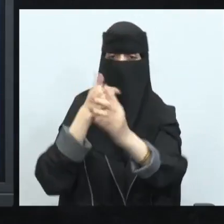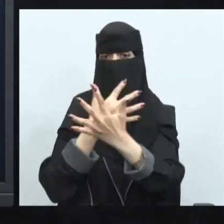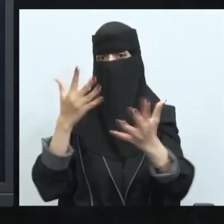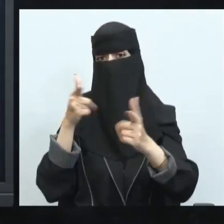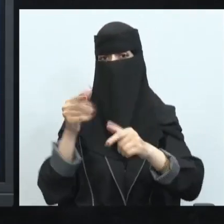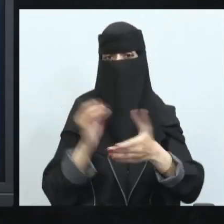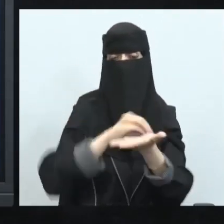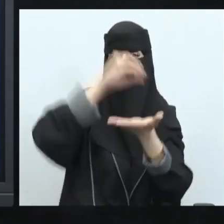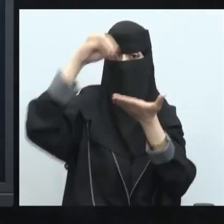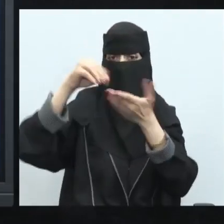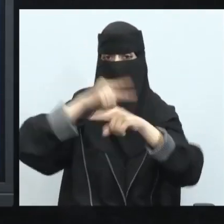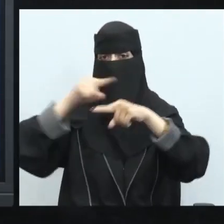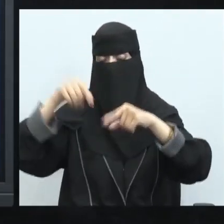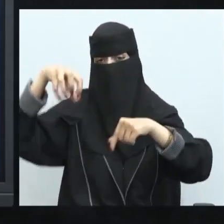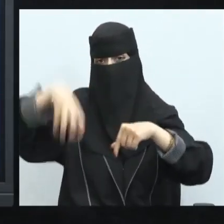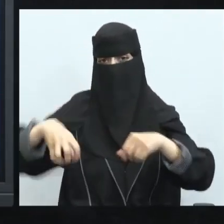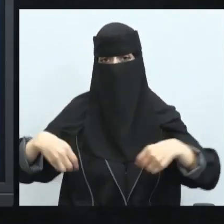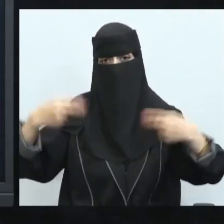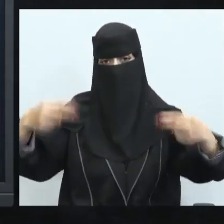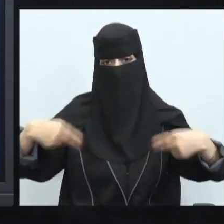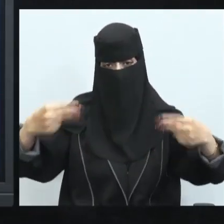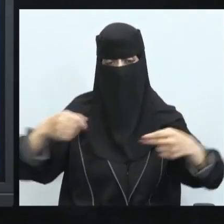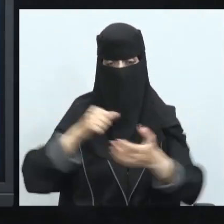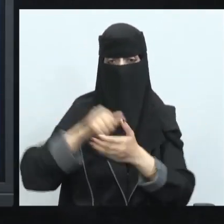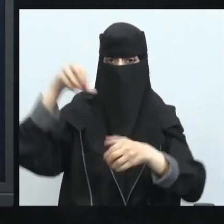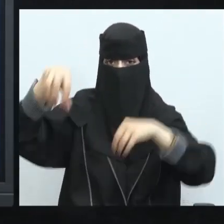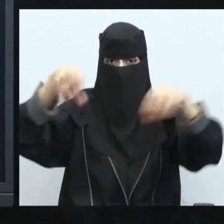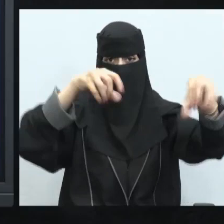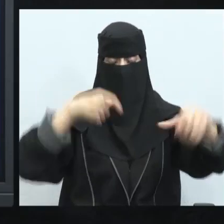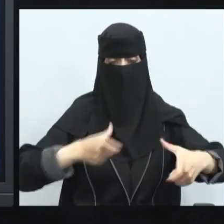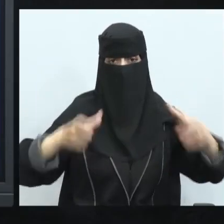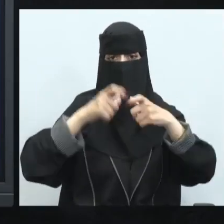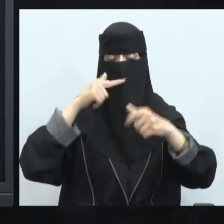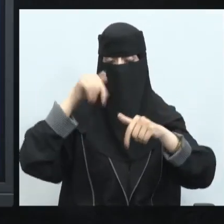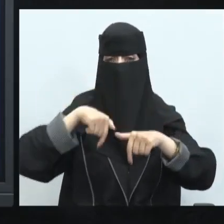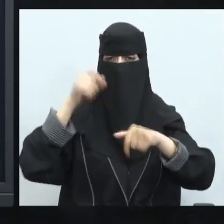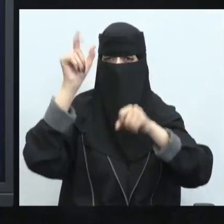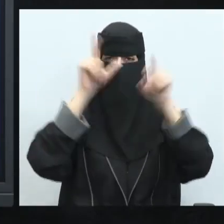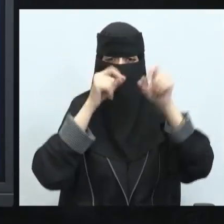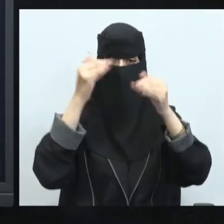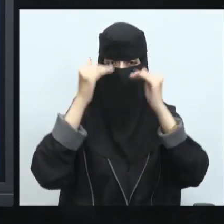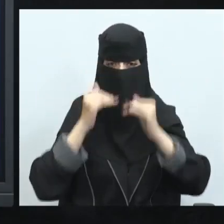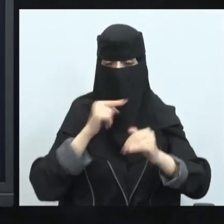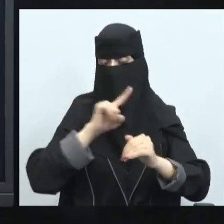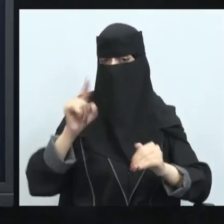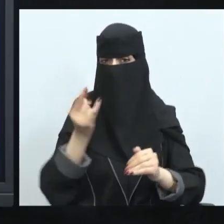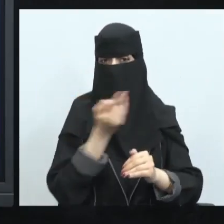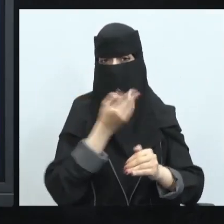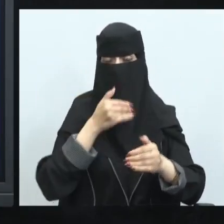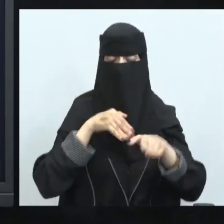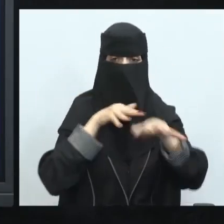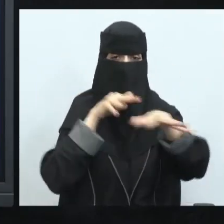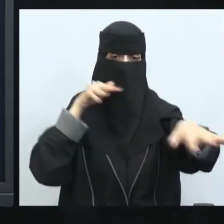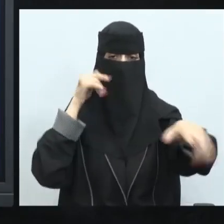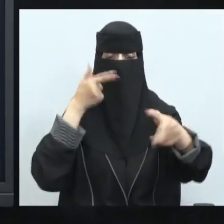مكان الفعالية وإلى مثلا نقاط تجمع أخرى لكي يكون لك انبعاثات أقل وأيضا لا نؤثر على اجدحام